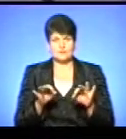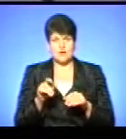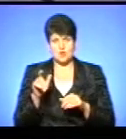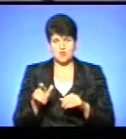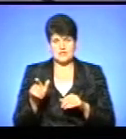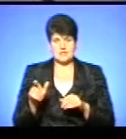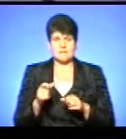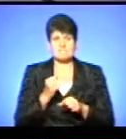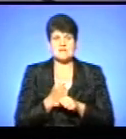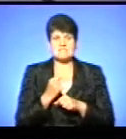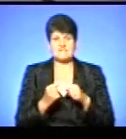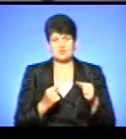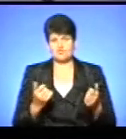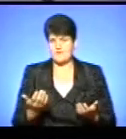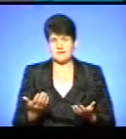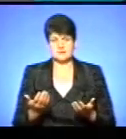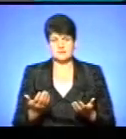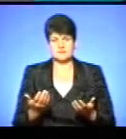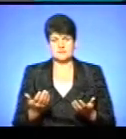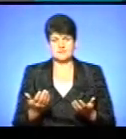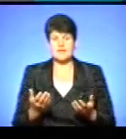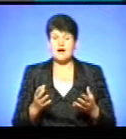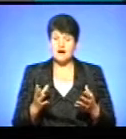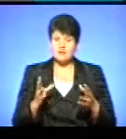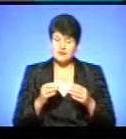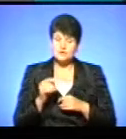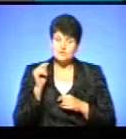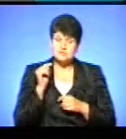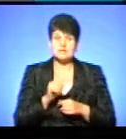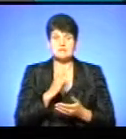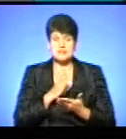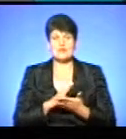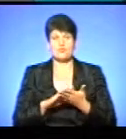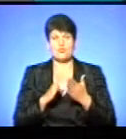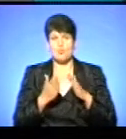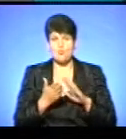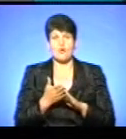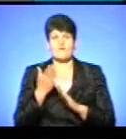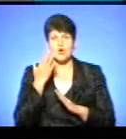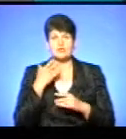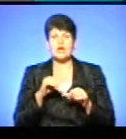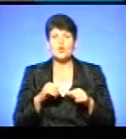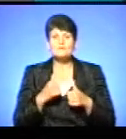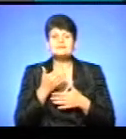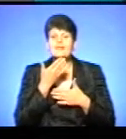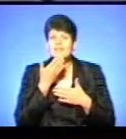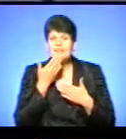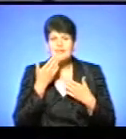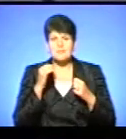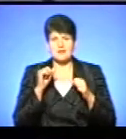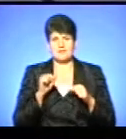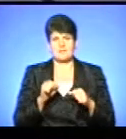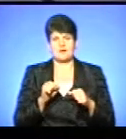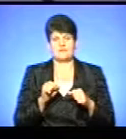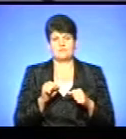працевлаштуватися. Але разом з тим, є умова, коли комісія не має права вийти